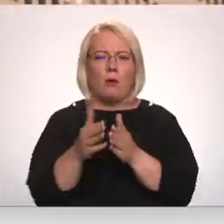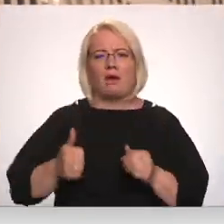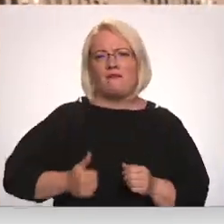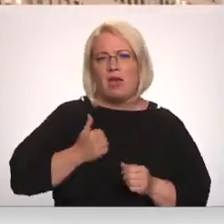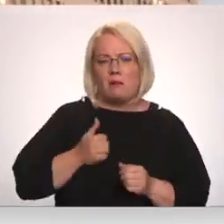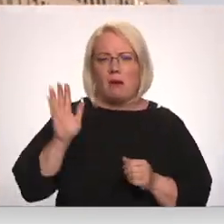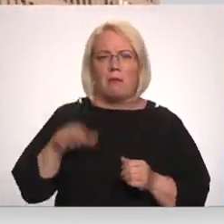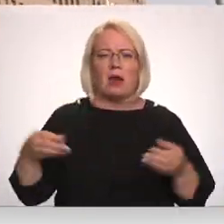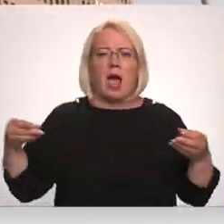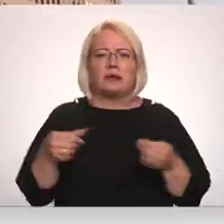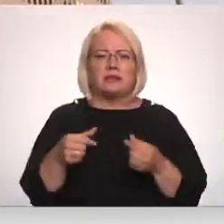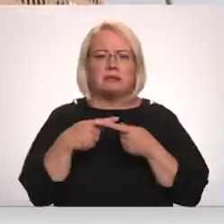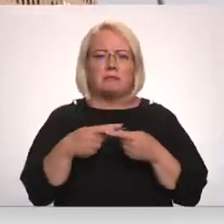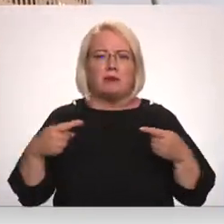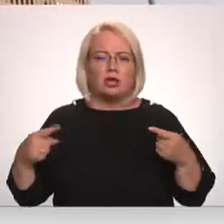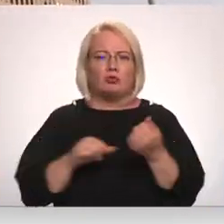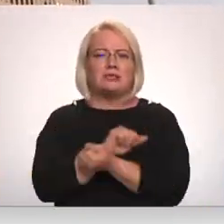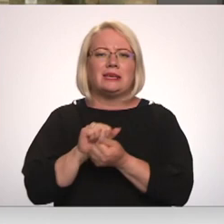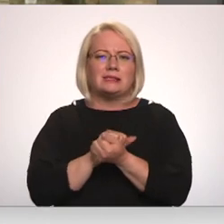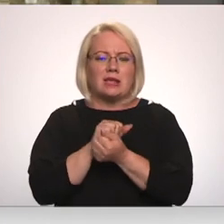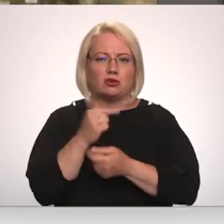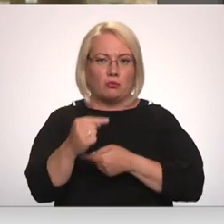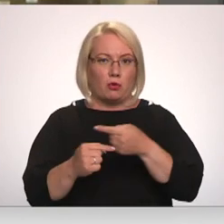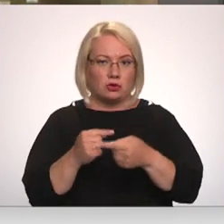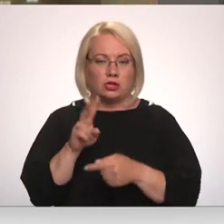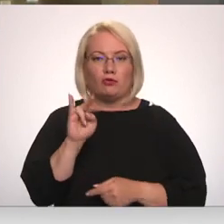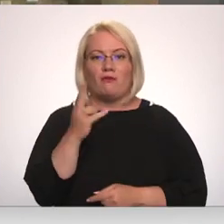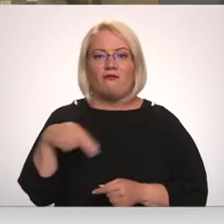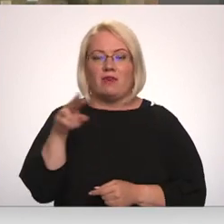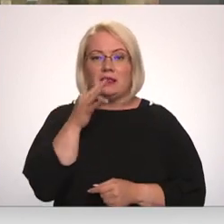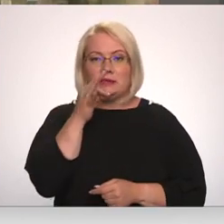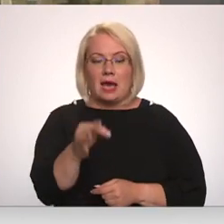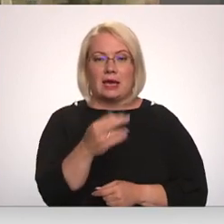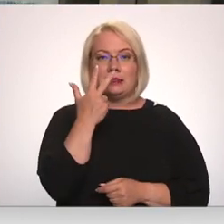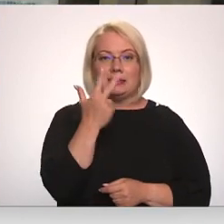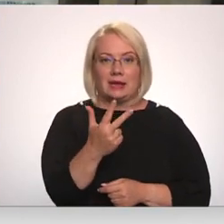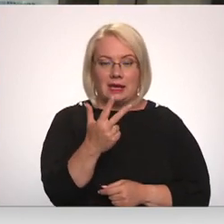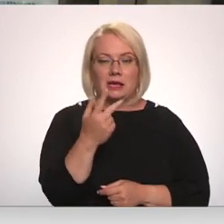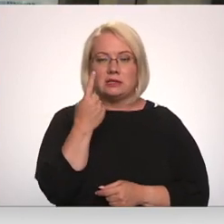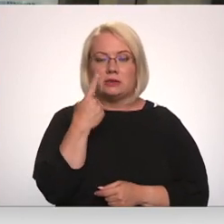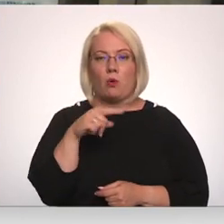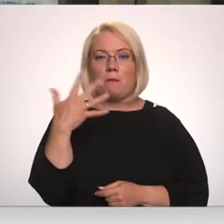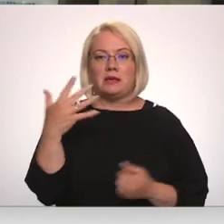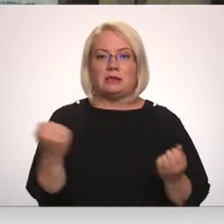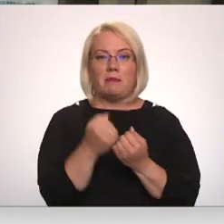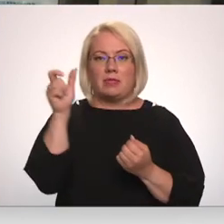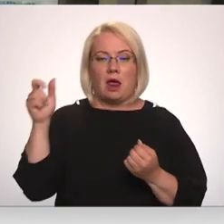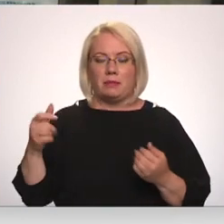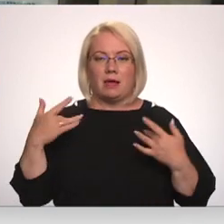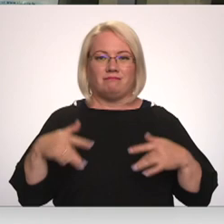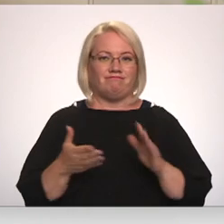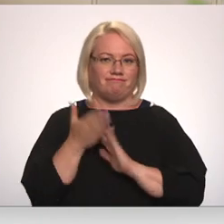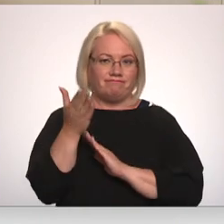akcijas spreču iznīcināšanas procesu. Vid norāda, ka trīs no pieciem darbiniekiem paši uzrakstīšu atlaugumu, kas gan viņus